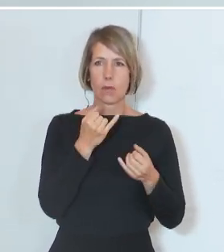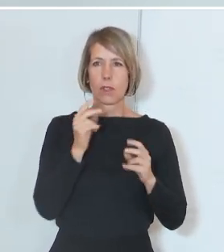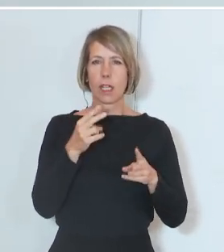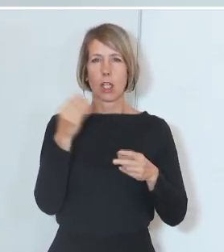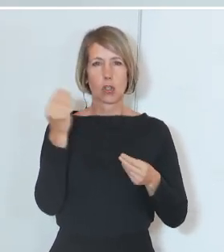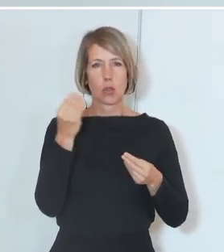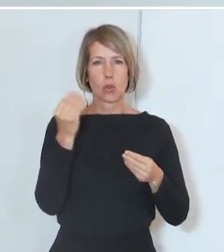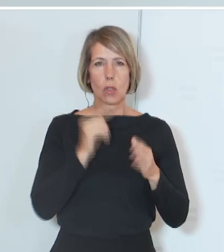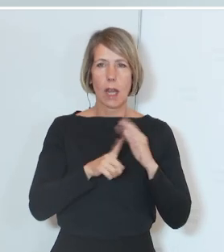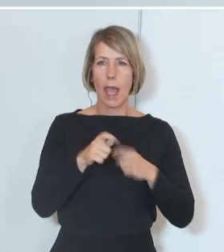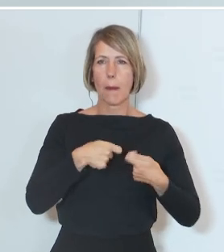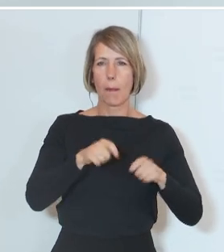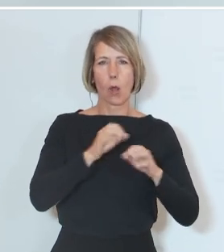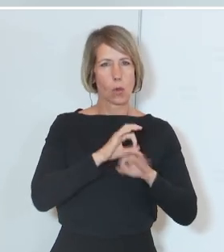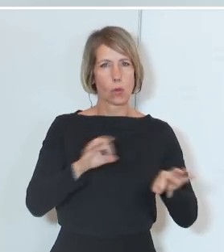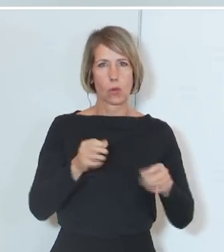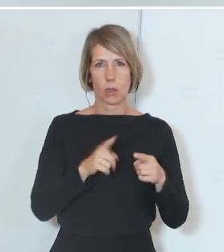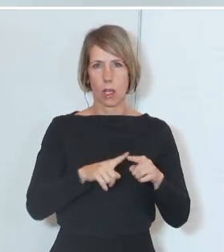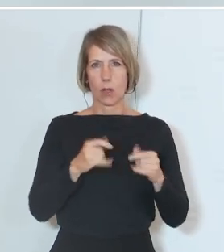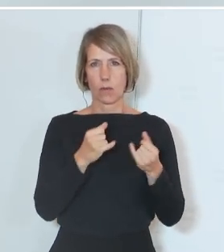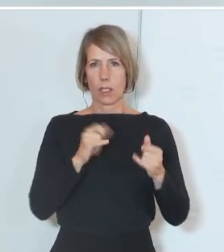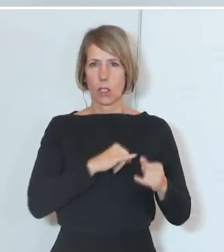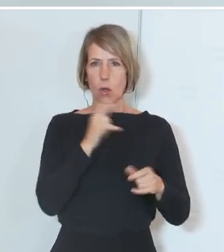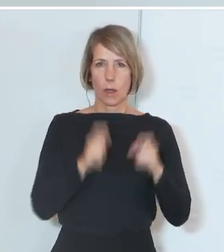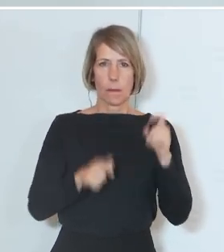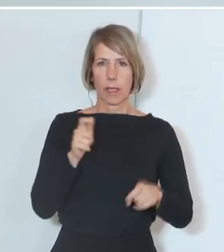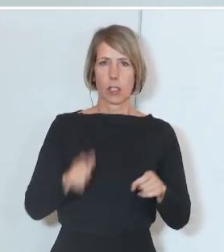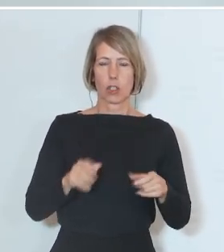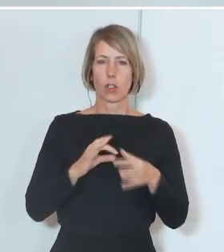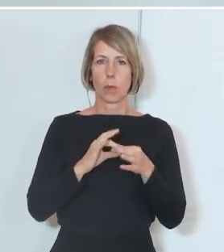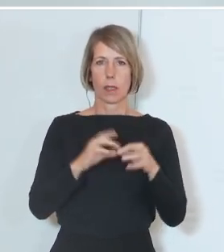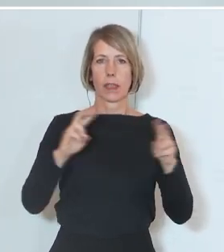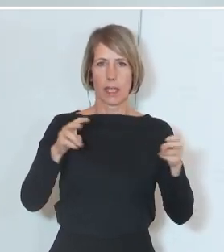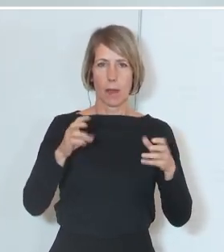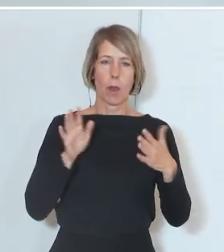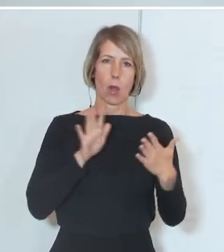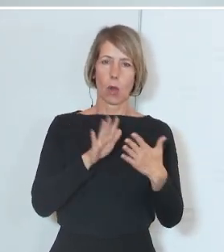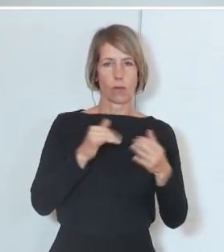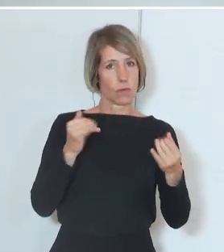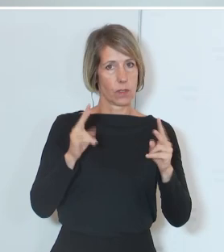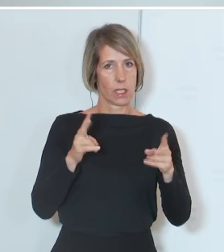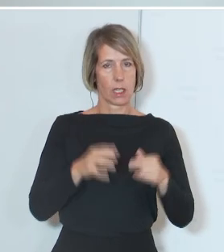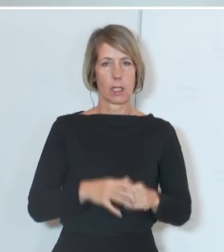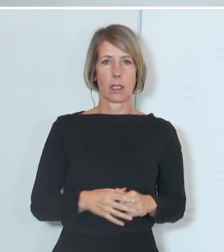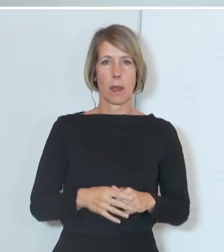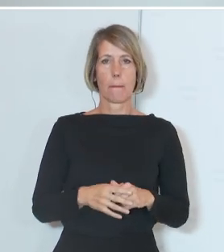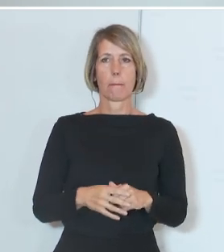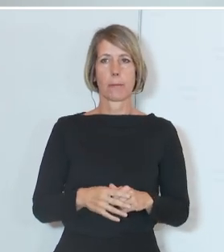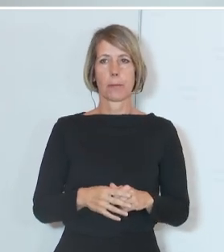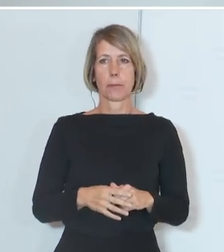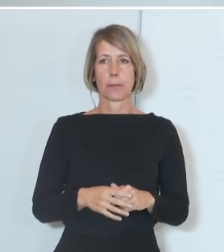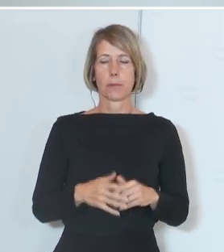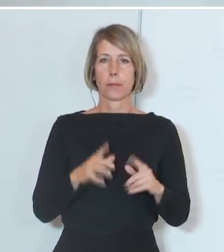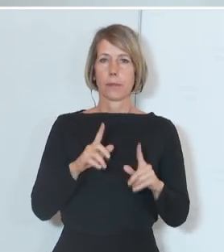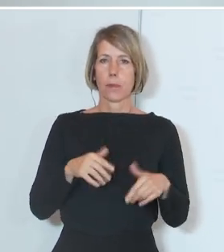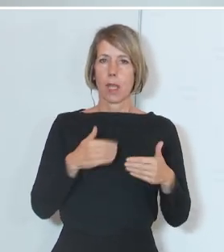einbaut und auch die jungen Menschen mit dieser so wichtigen Thematik konfrontiert. Es ist mir nicht nur